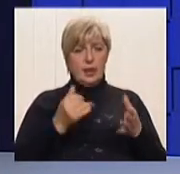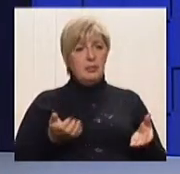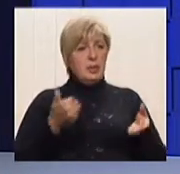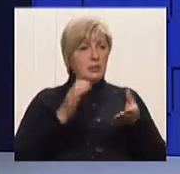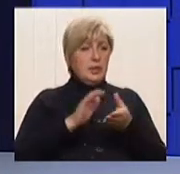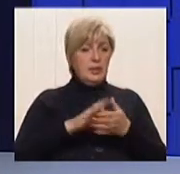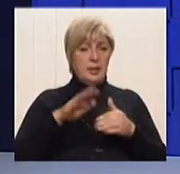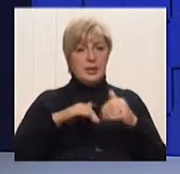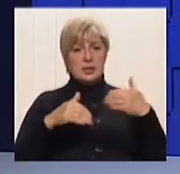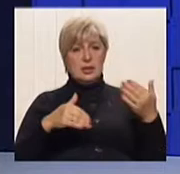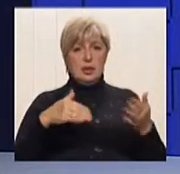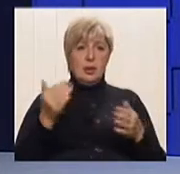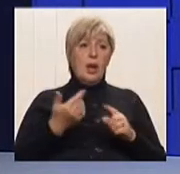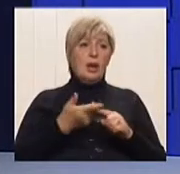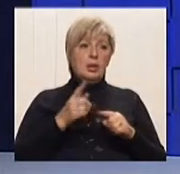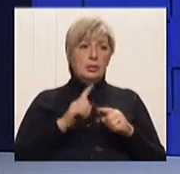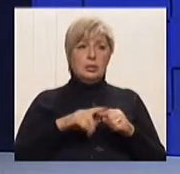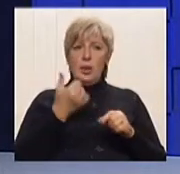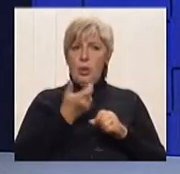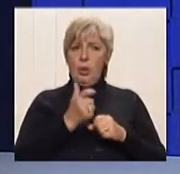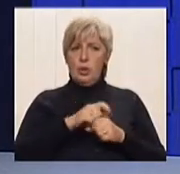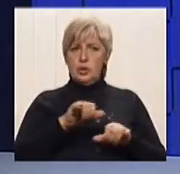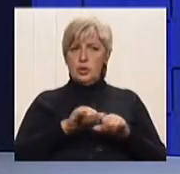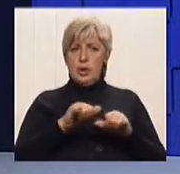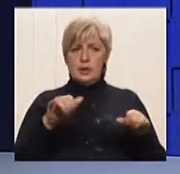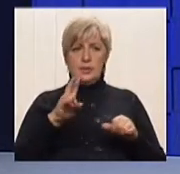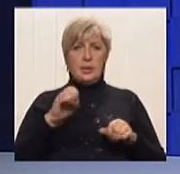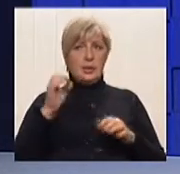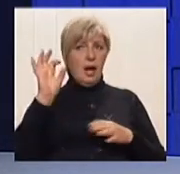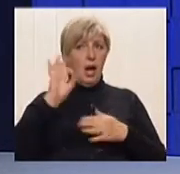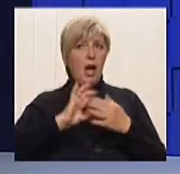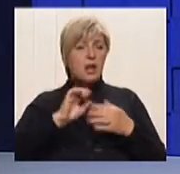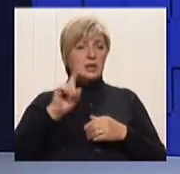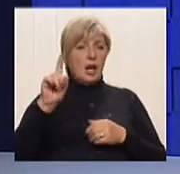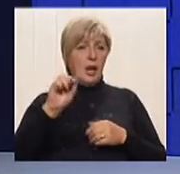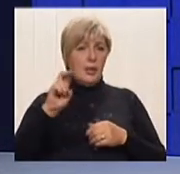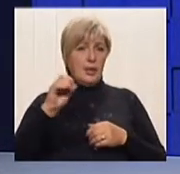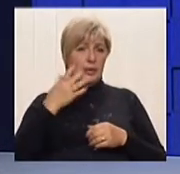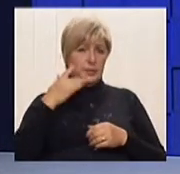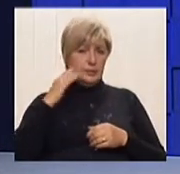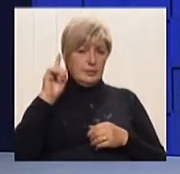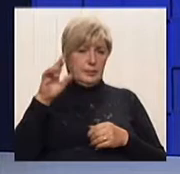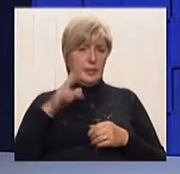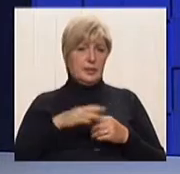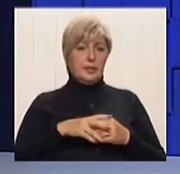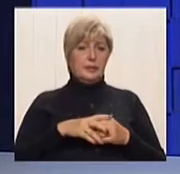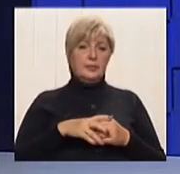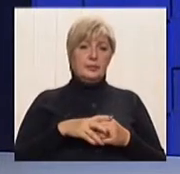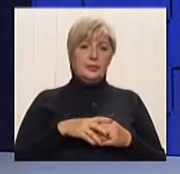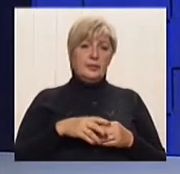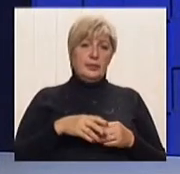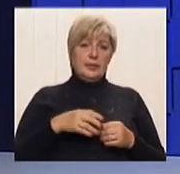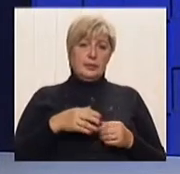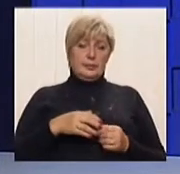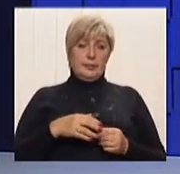активно развита на Западі. Тому що такі дела, як наші, вони не більші считаються, діла не більшої сложності,